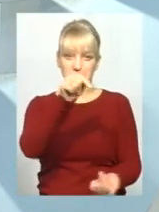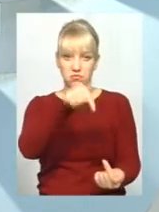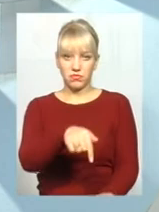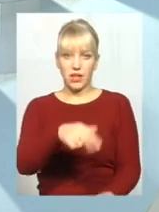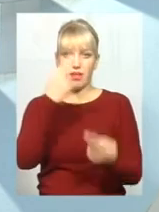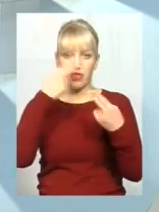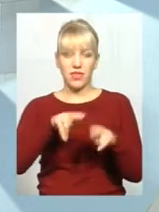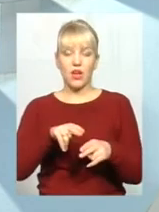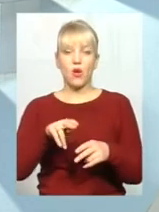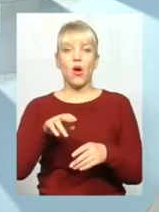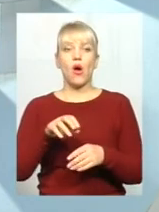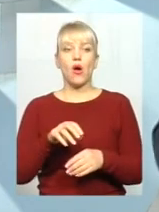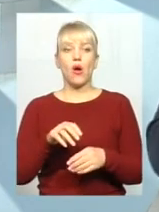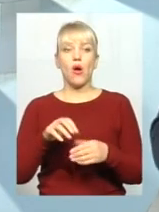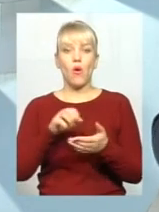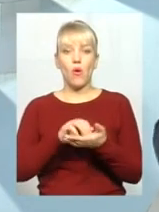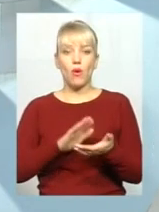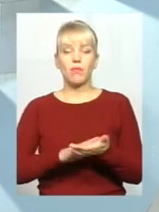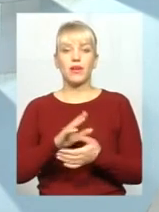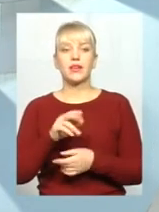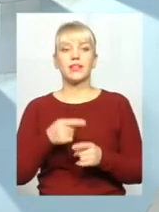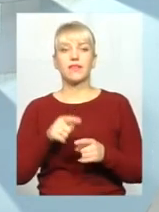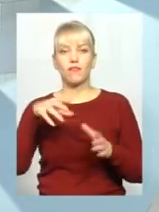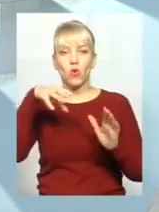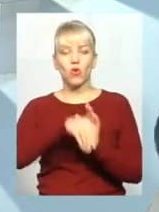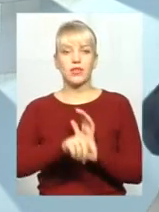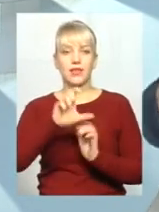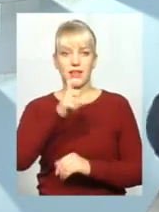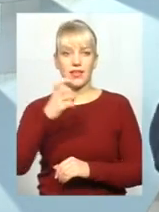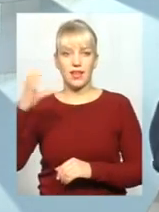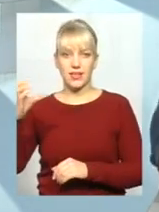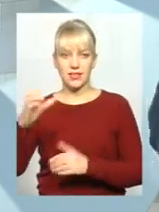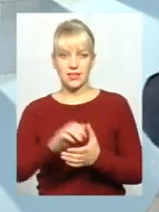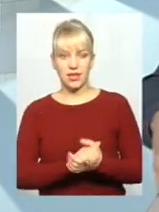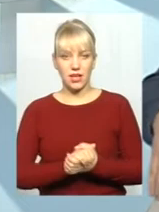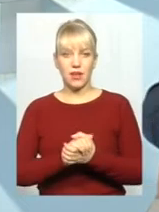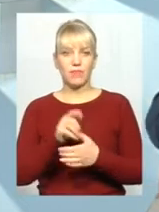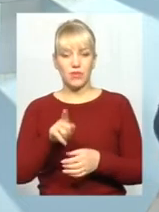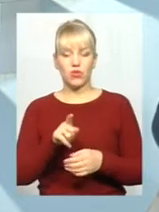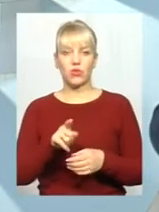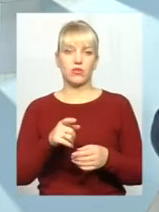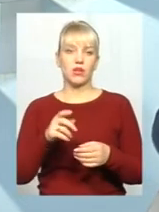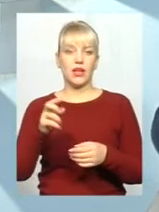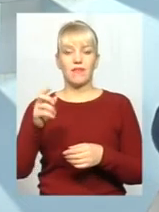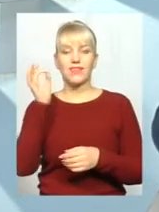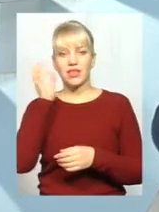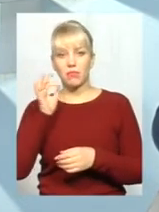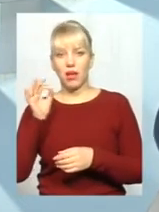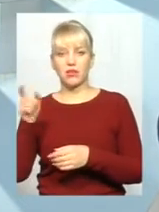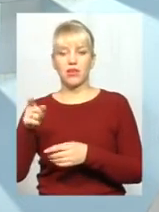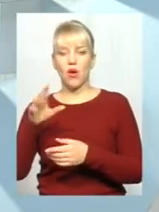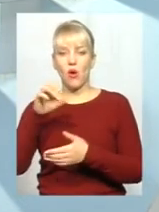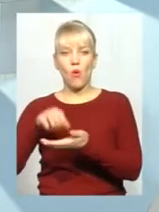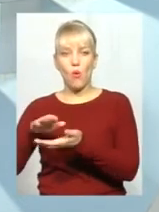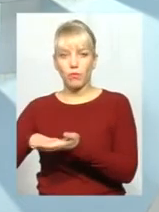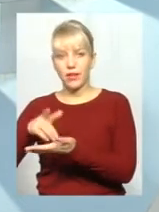по викидам, тому що це в межах Європейського Союзу. Він знімається з обліку з однієї країни, ставиться на облік в іншій,